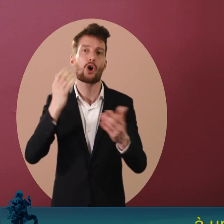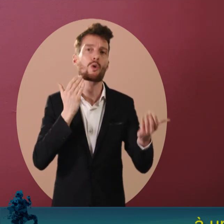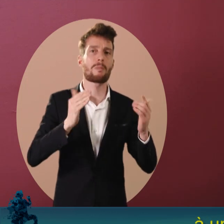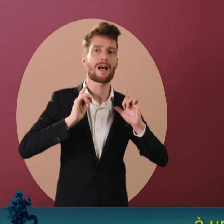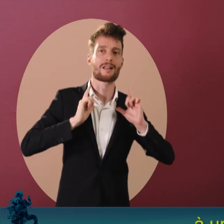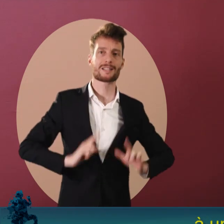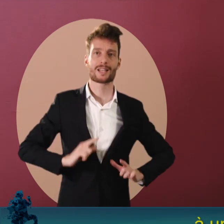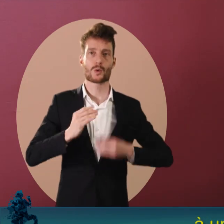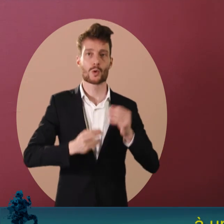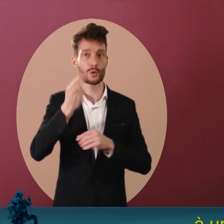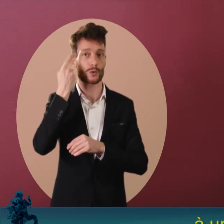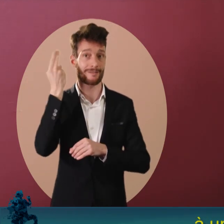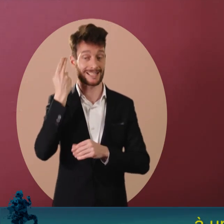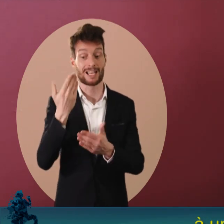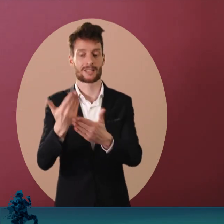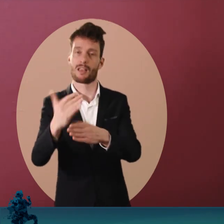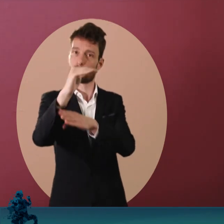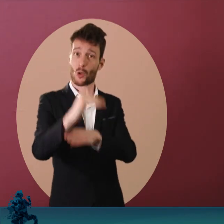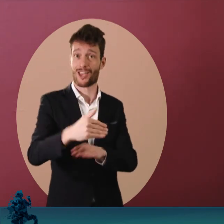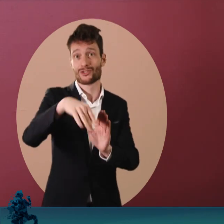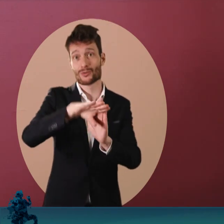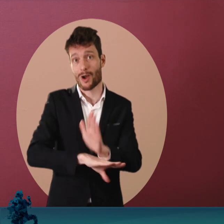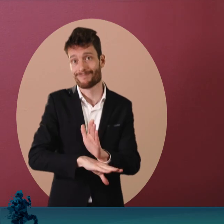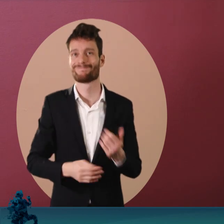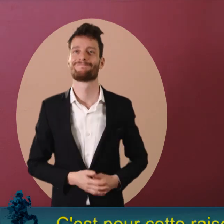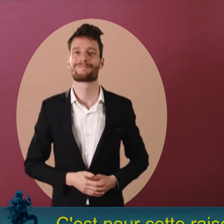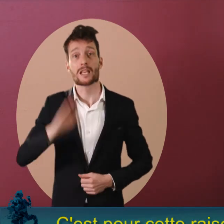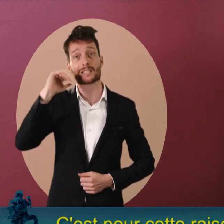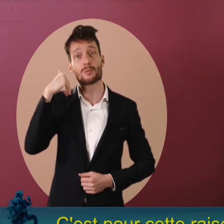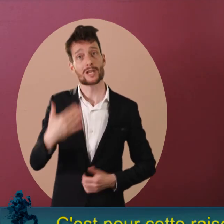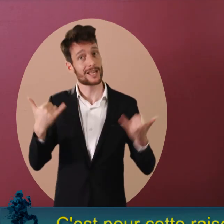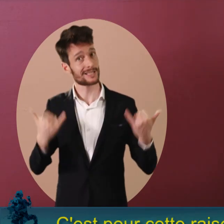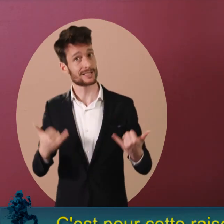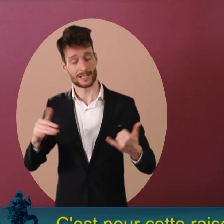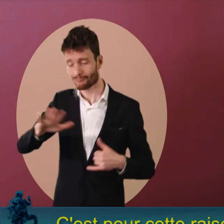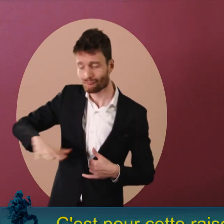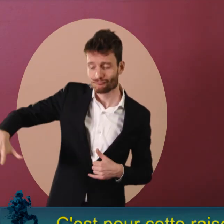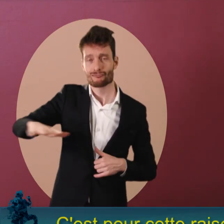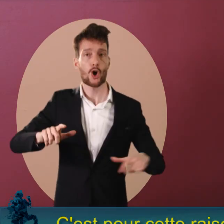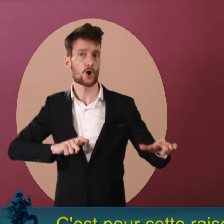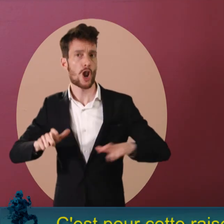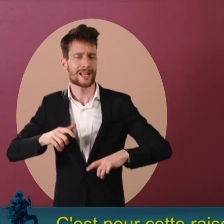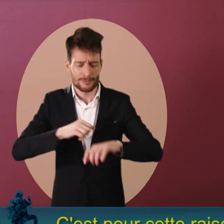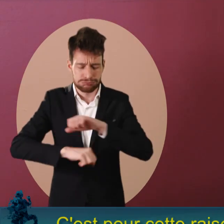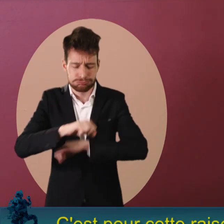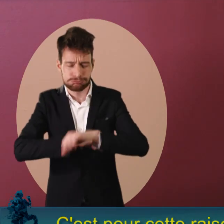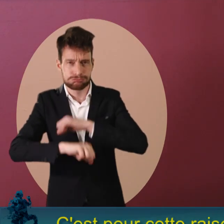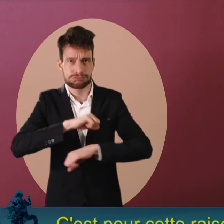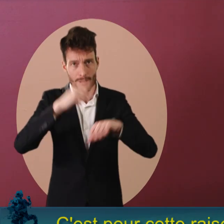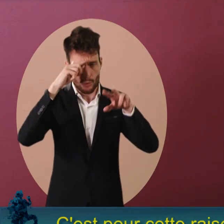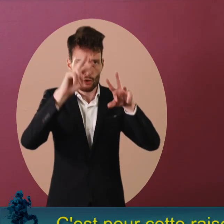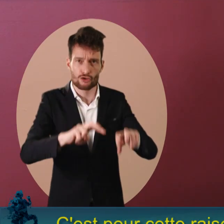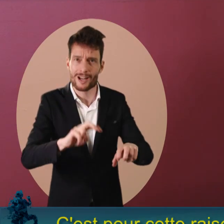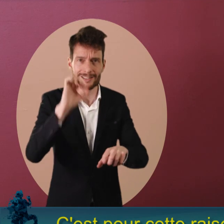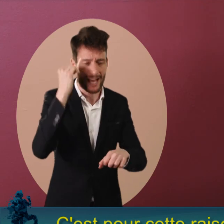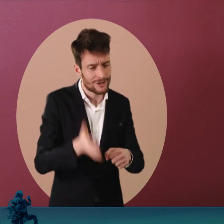à un milieu moins protégé que le lycée, moins protégé que l'université. Et c'est pour cette raison qu'on a des collègues chargés justement de